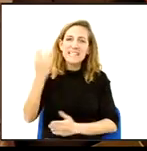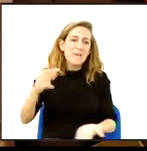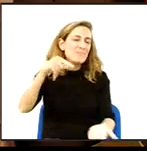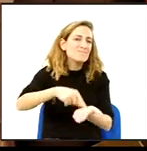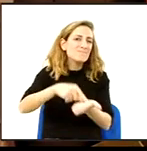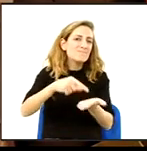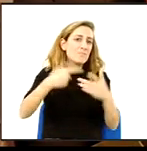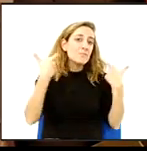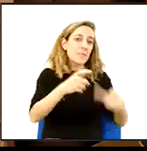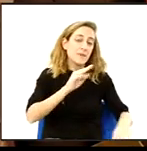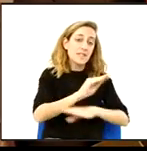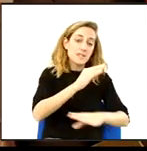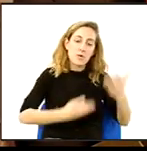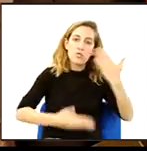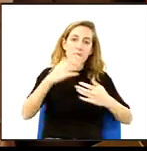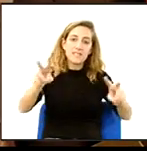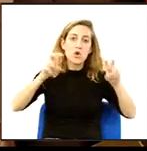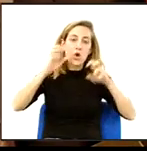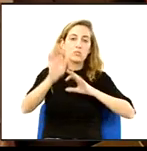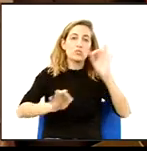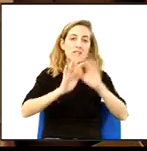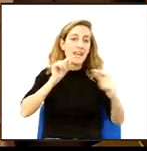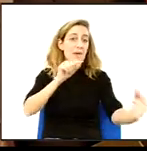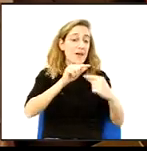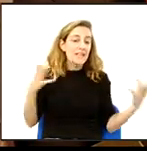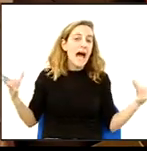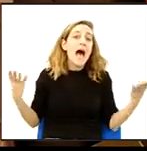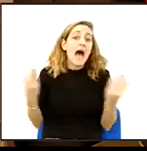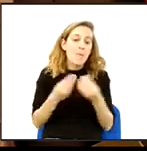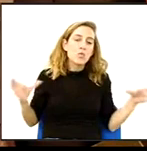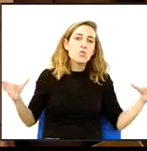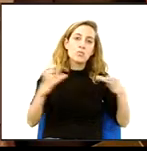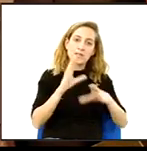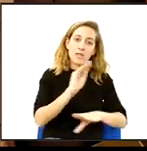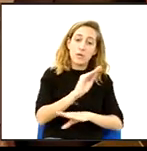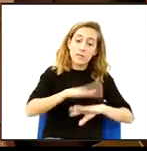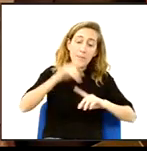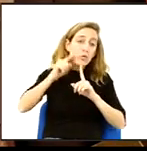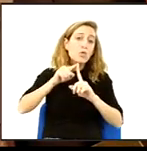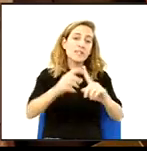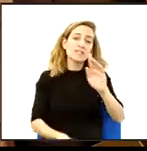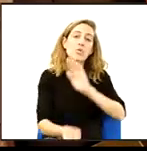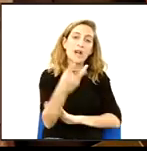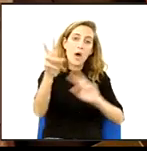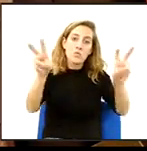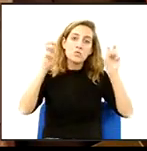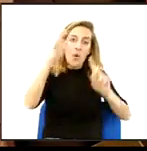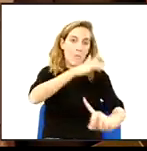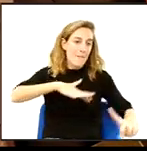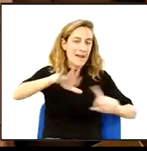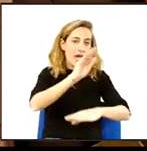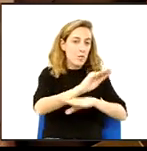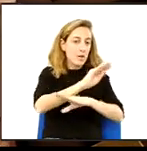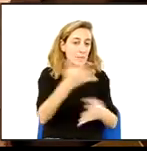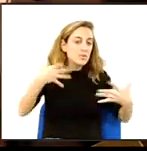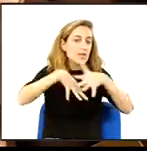que s'obri un nou cicle de debat amb la comunitat educativa amb l'objectiu de consensuar un nou marc regulatiu integral de l